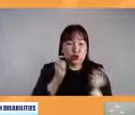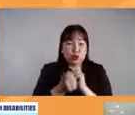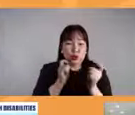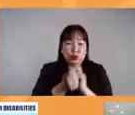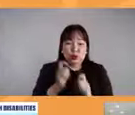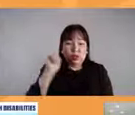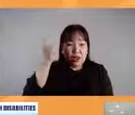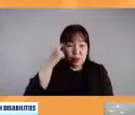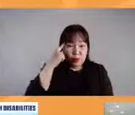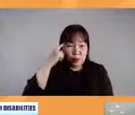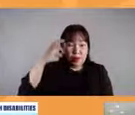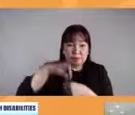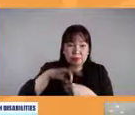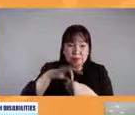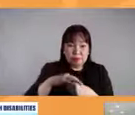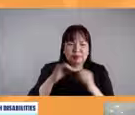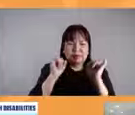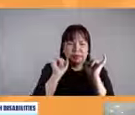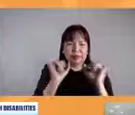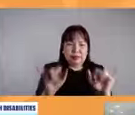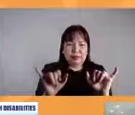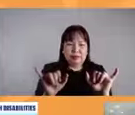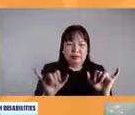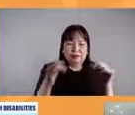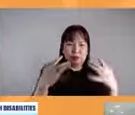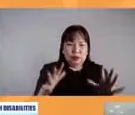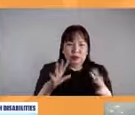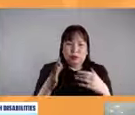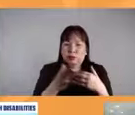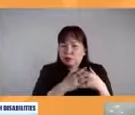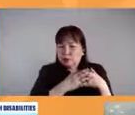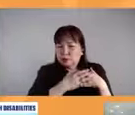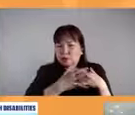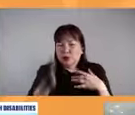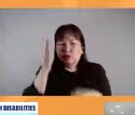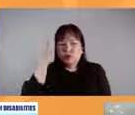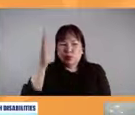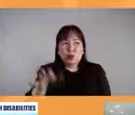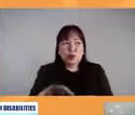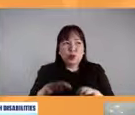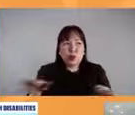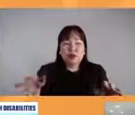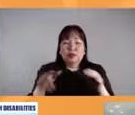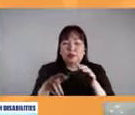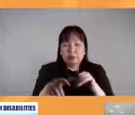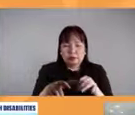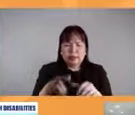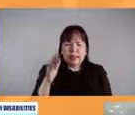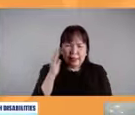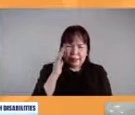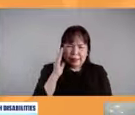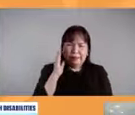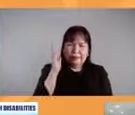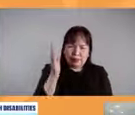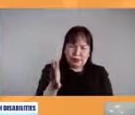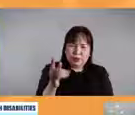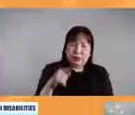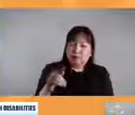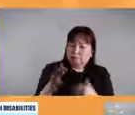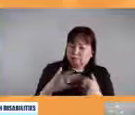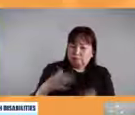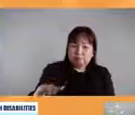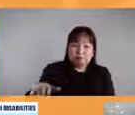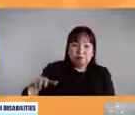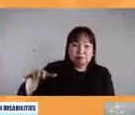we can be assured and even the younger generations and the kids with disabilities assured sila na while they're growing up